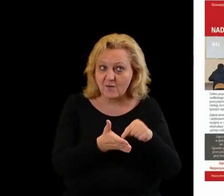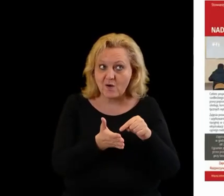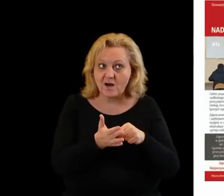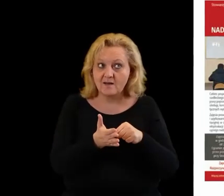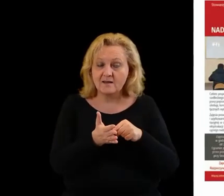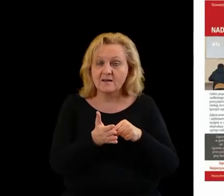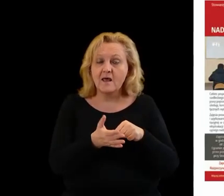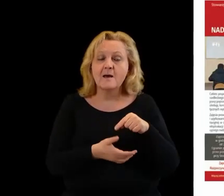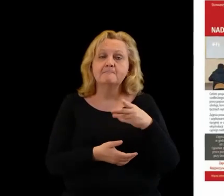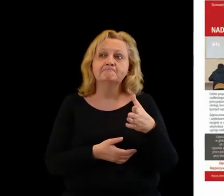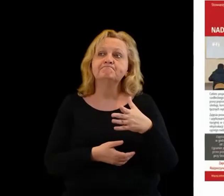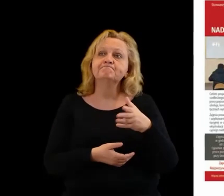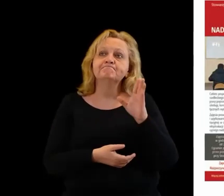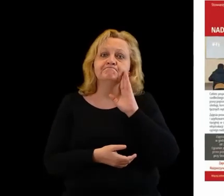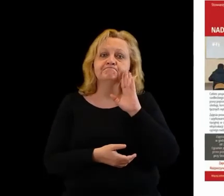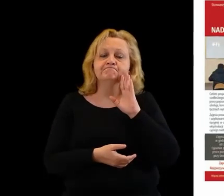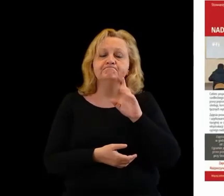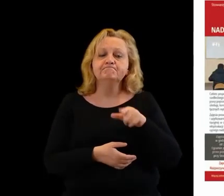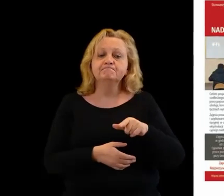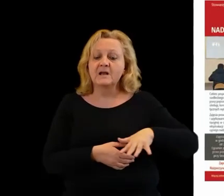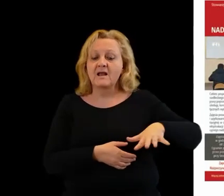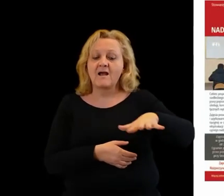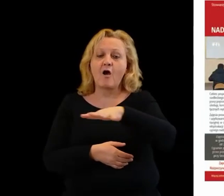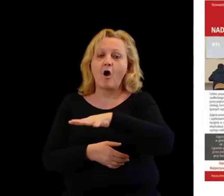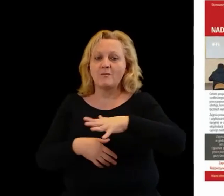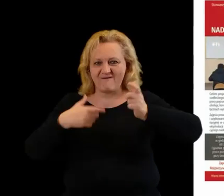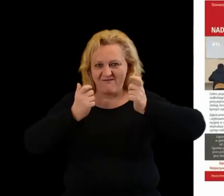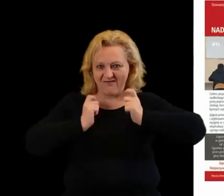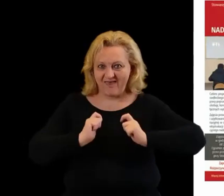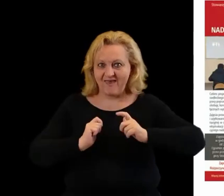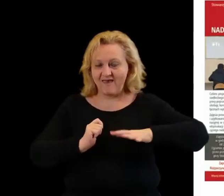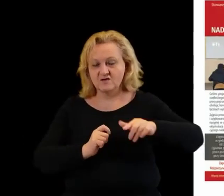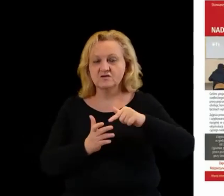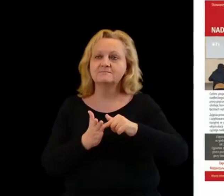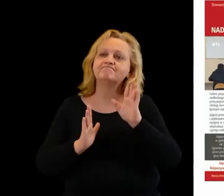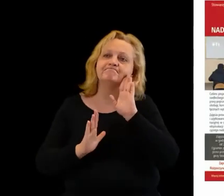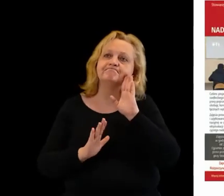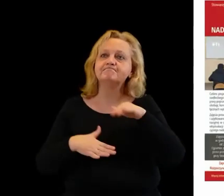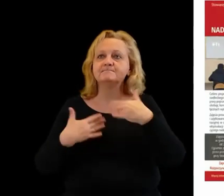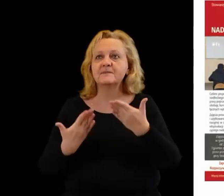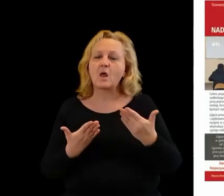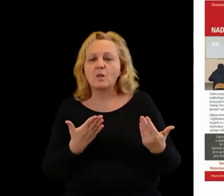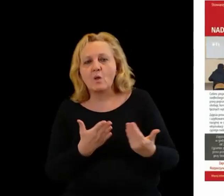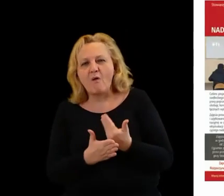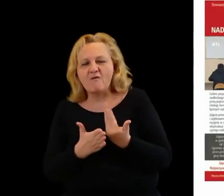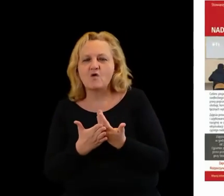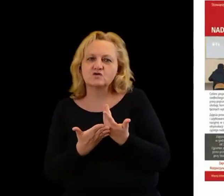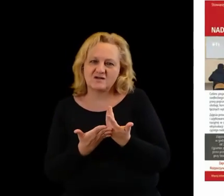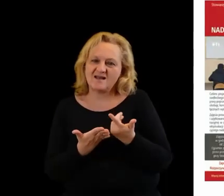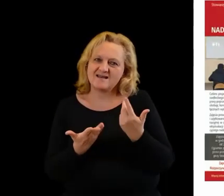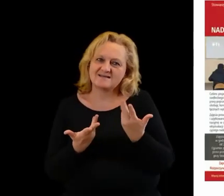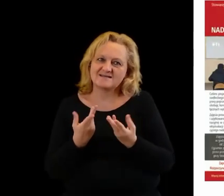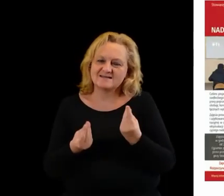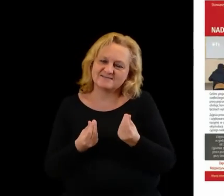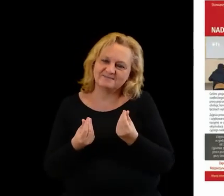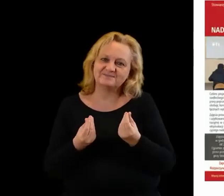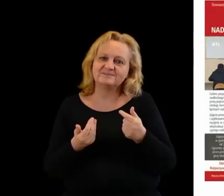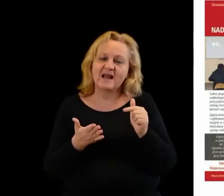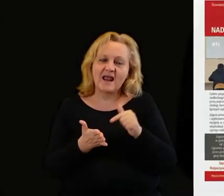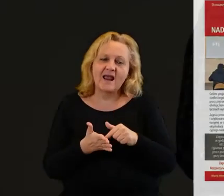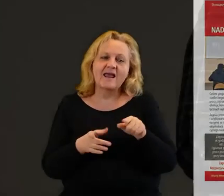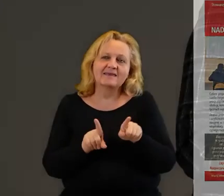które by wprowadzały na te tereny wiejskie pewną taką nowoczesność, a także